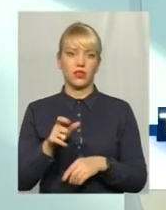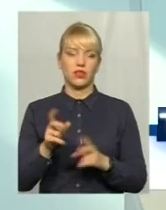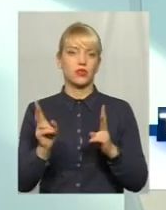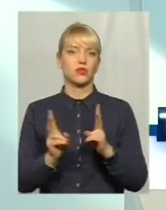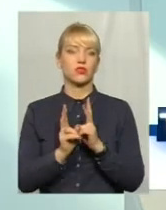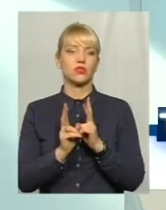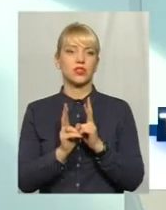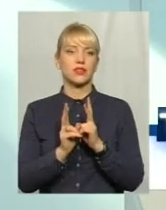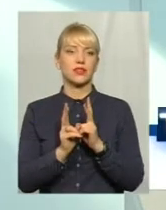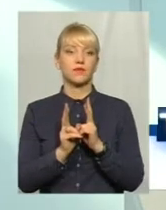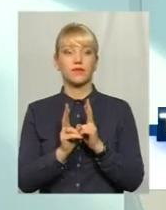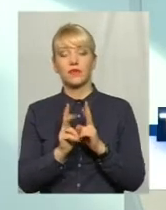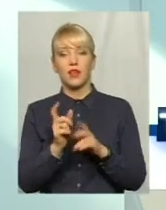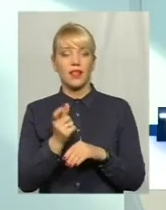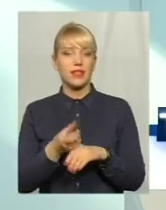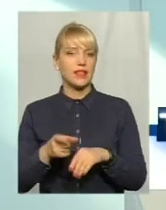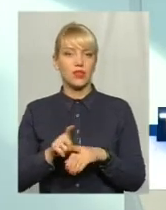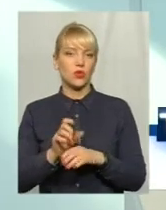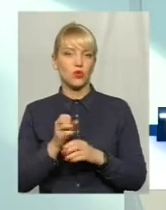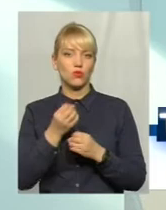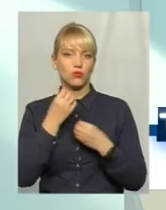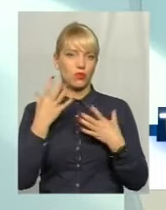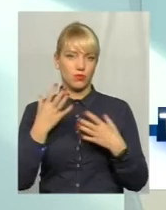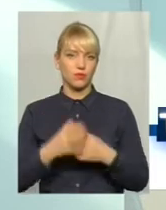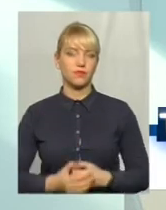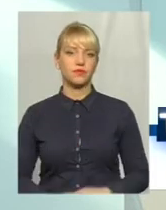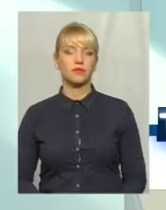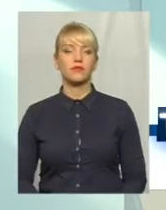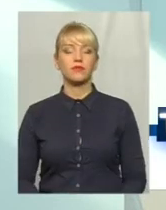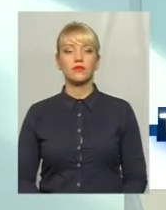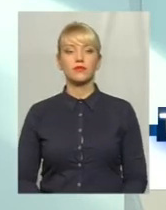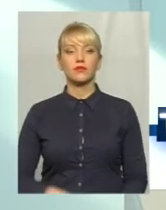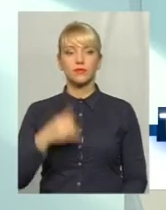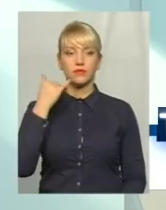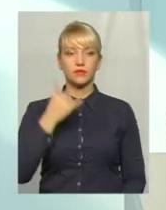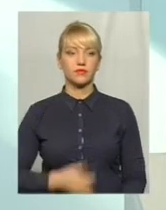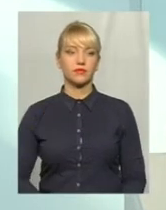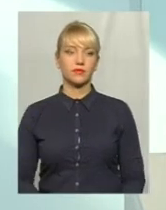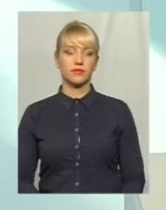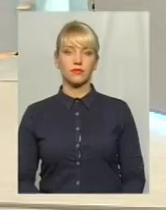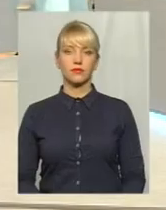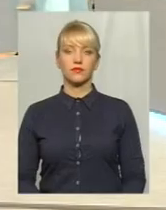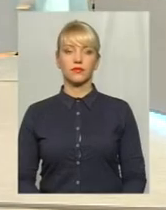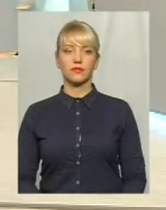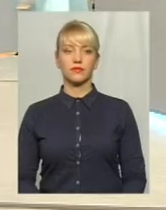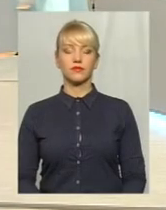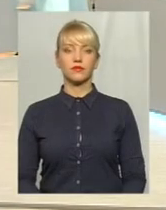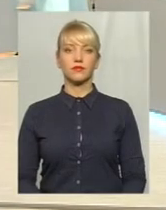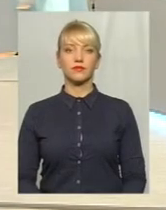не дуже доброзичливо. У нас на зв'язку є ще один глядач, давайте почемо його питання. Добрий вечір.